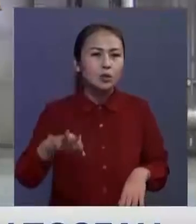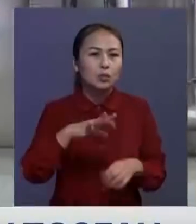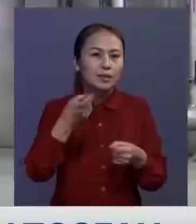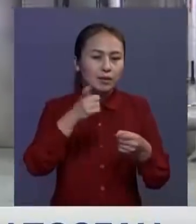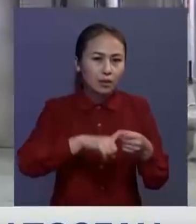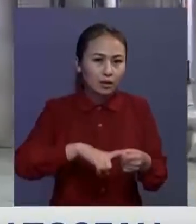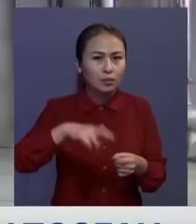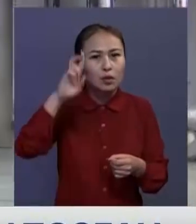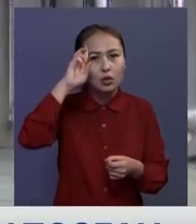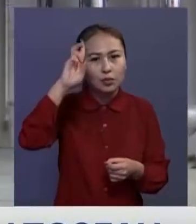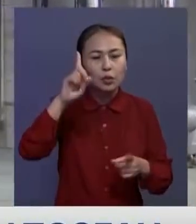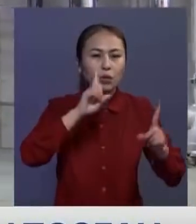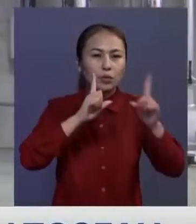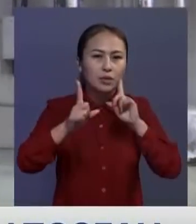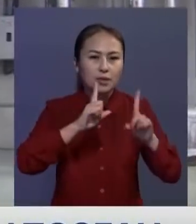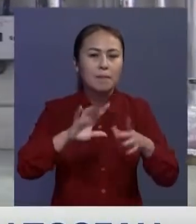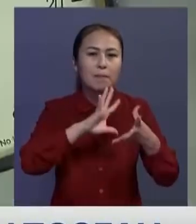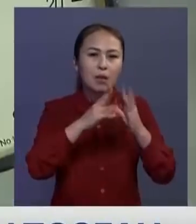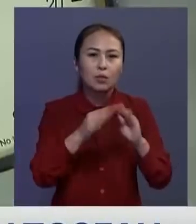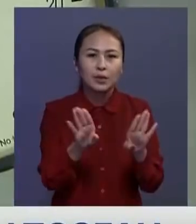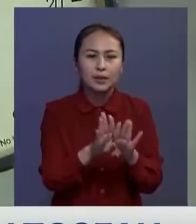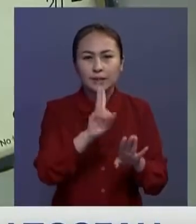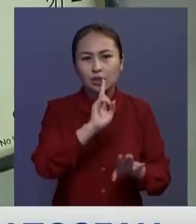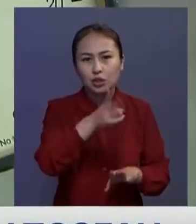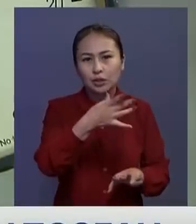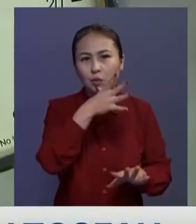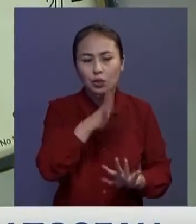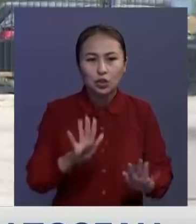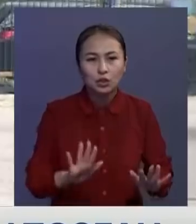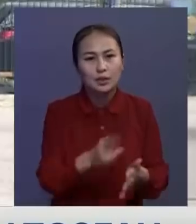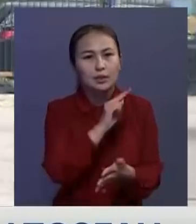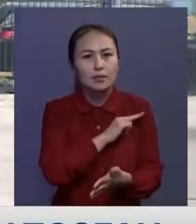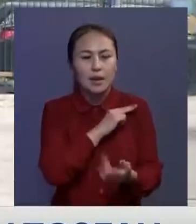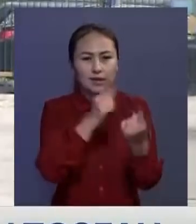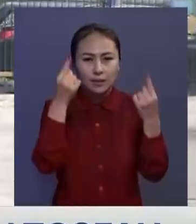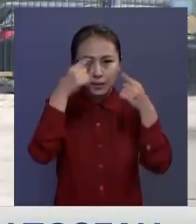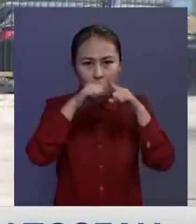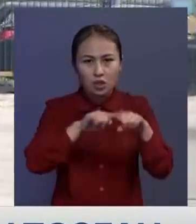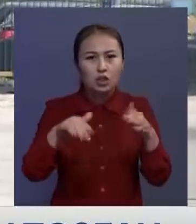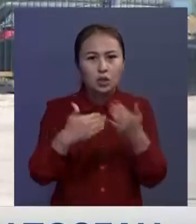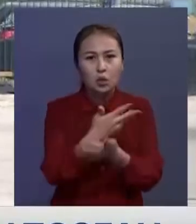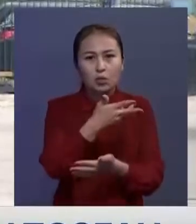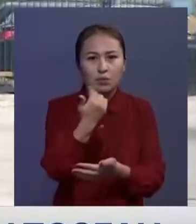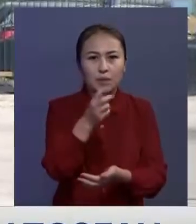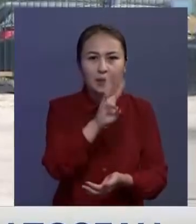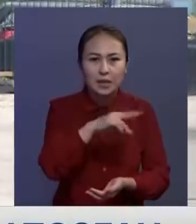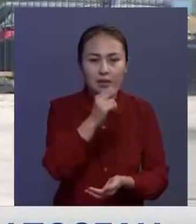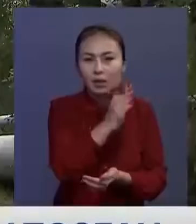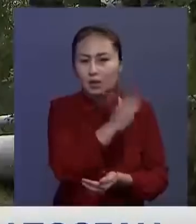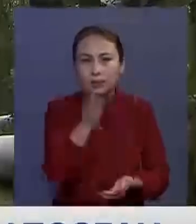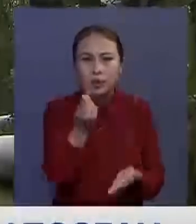Алмат облыстарында көп тіркелді. Үкімеді отырысында мәлім болғанда екі жылда төтенше жағдай қызметінің техникасын жаңыртуға 31